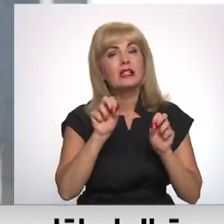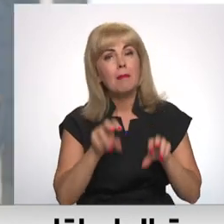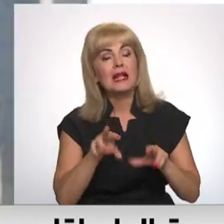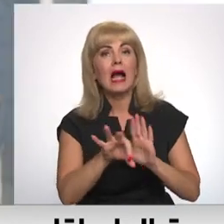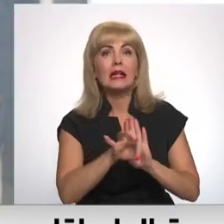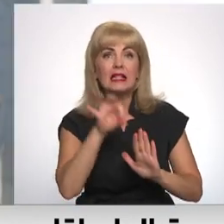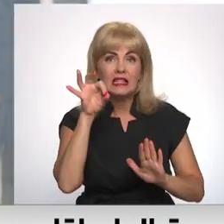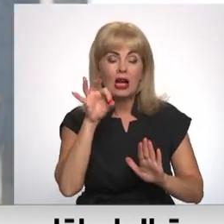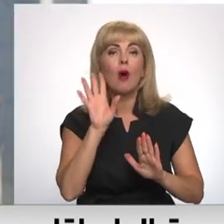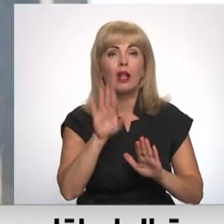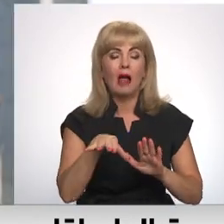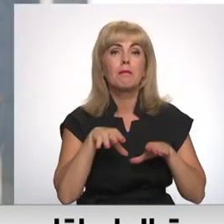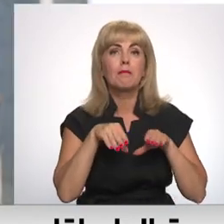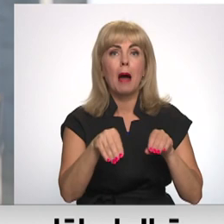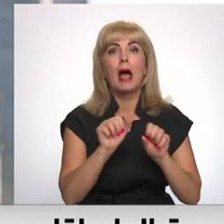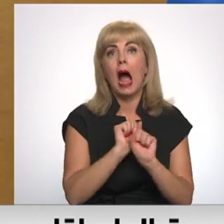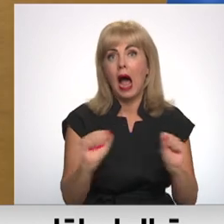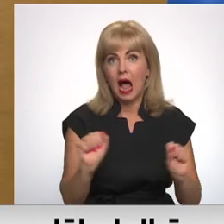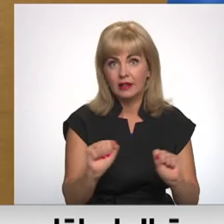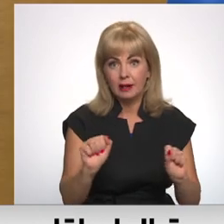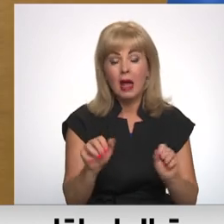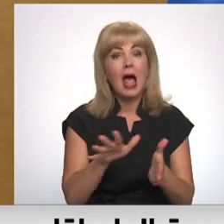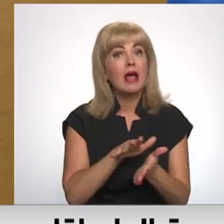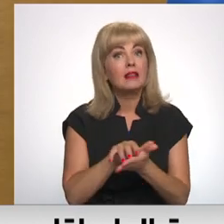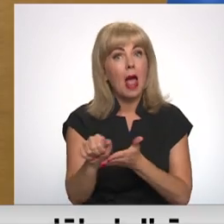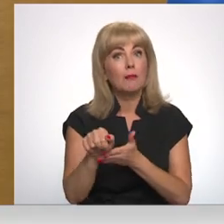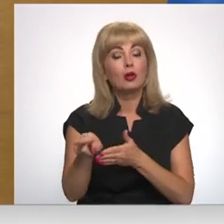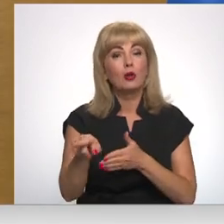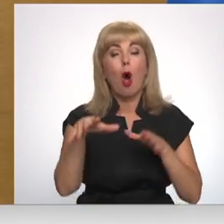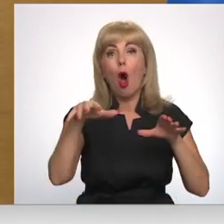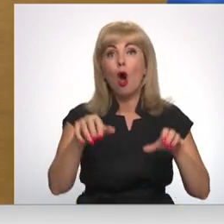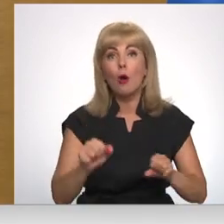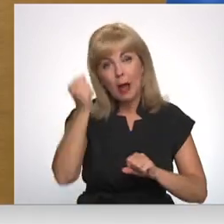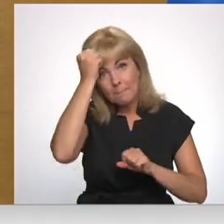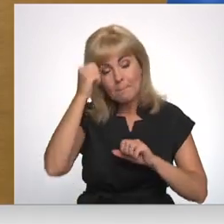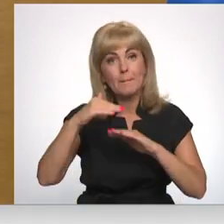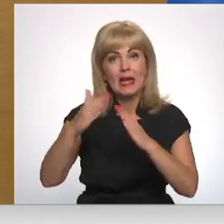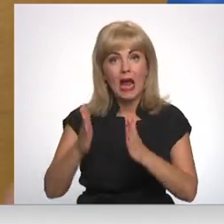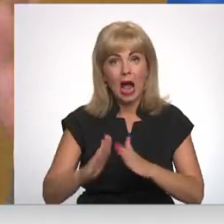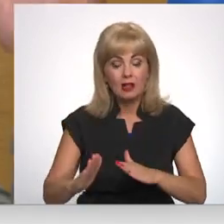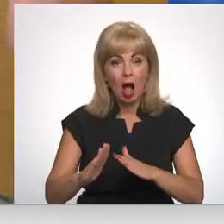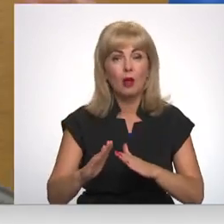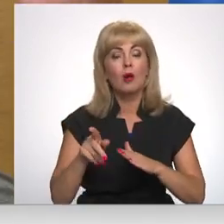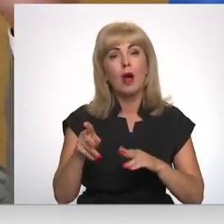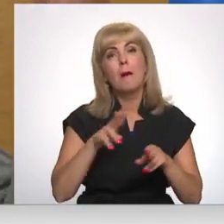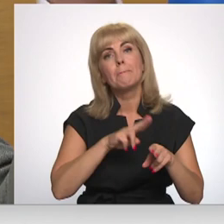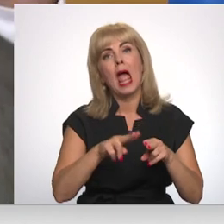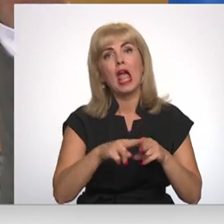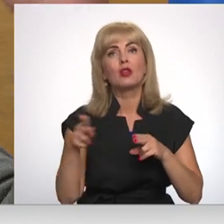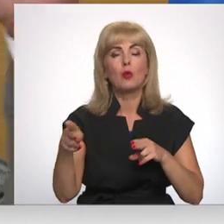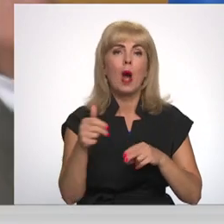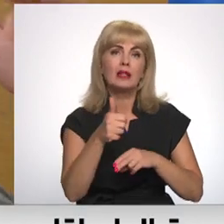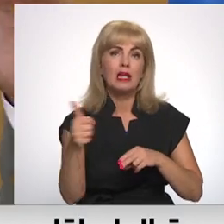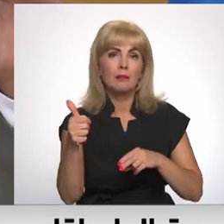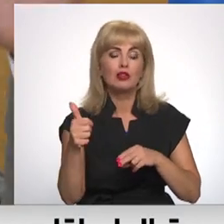kas ļauta to paveikt ātri. Demontēt šo okupācijas piemenekli ar konvencionālo metodu, ja perspektīvu